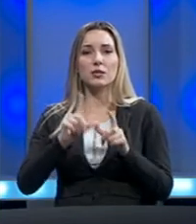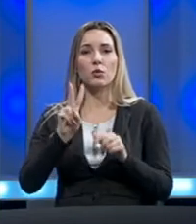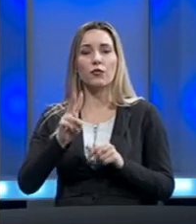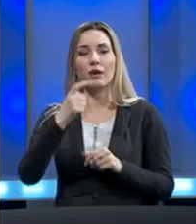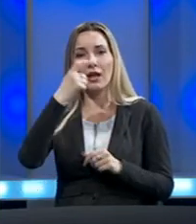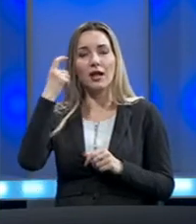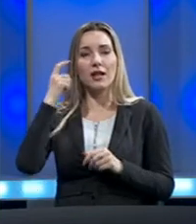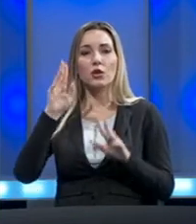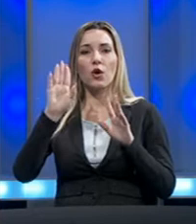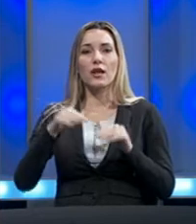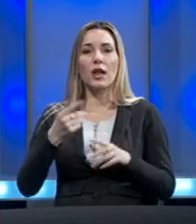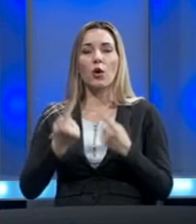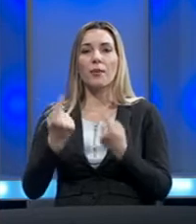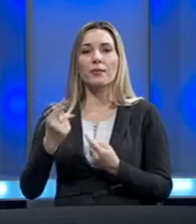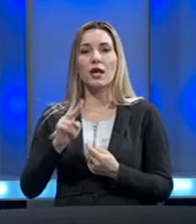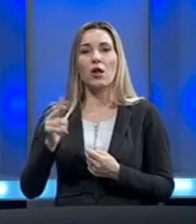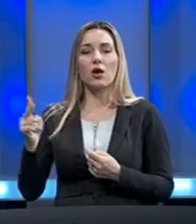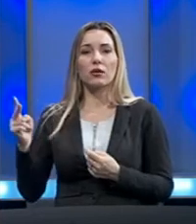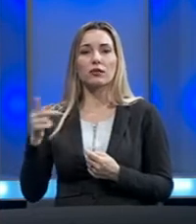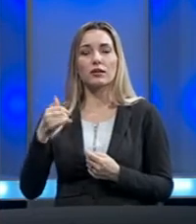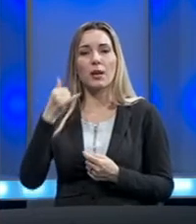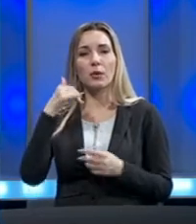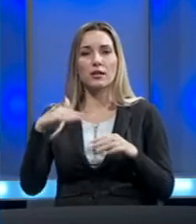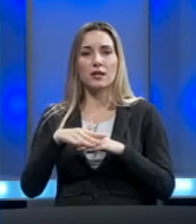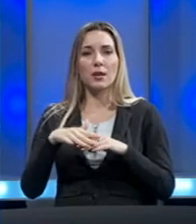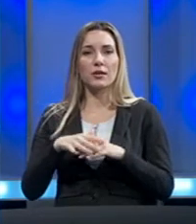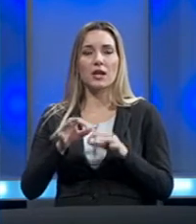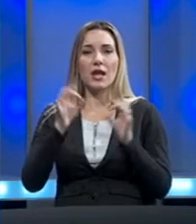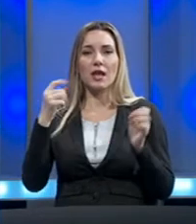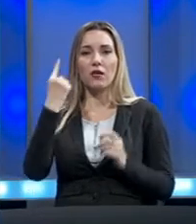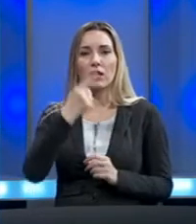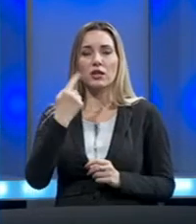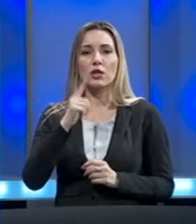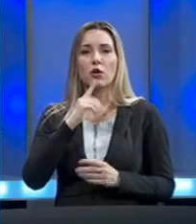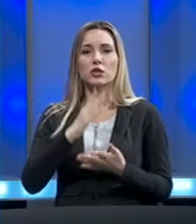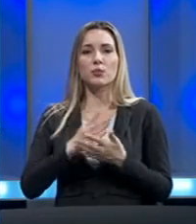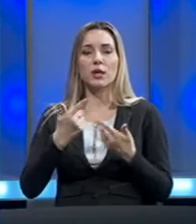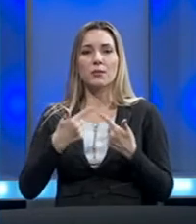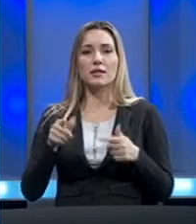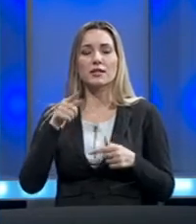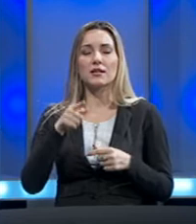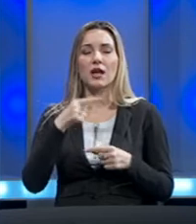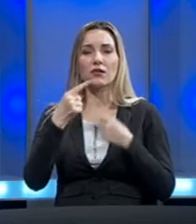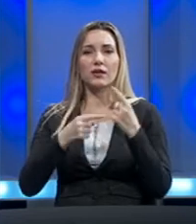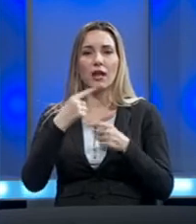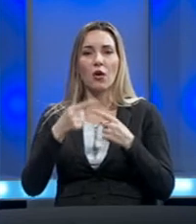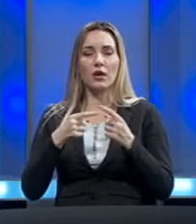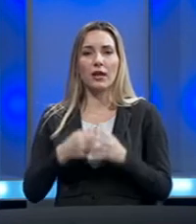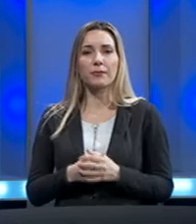u ljetnim mjesecima nego bilo koje telekomunikacijalne mreže. Da, mnoge javne ličnosti koje su bile pristalice takvih nekih teorija zavjere,